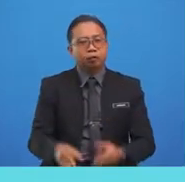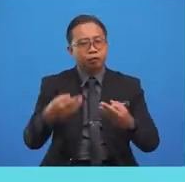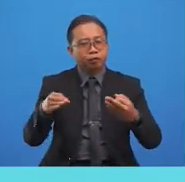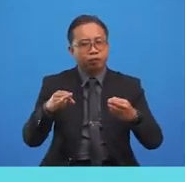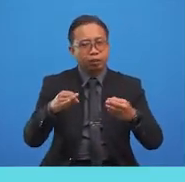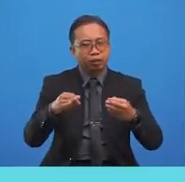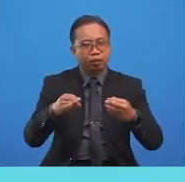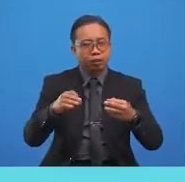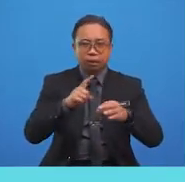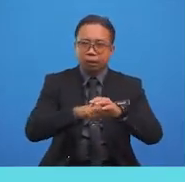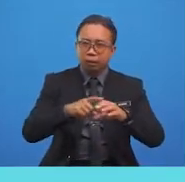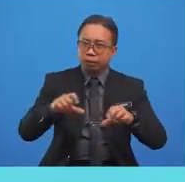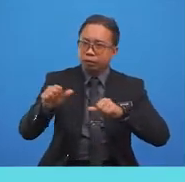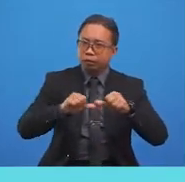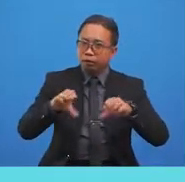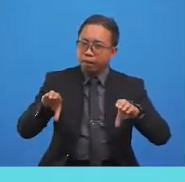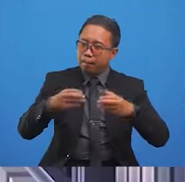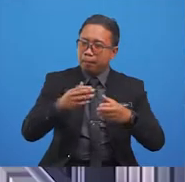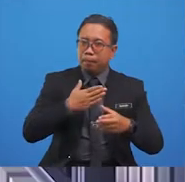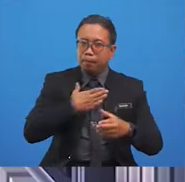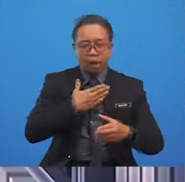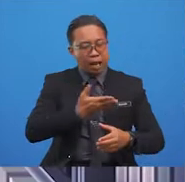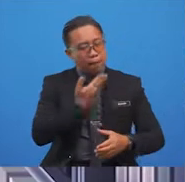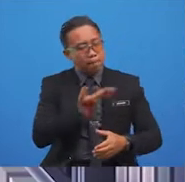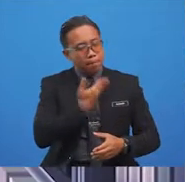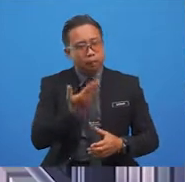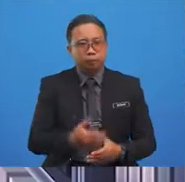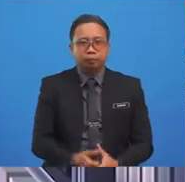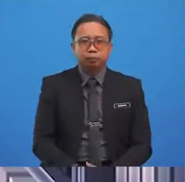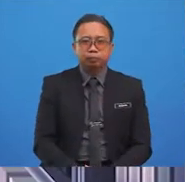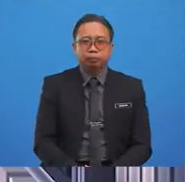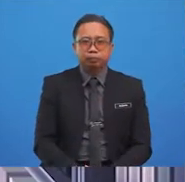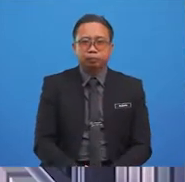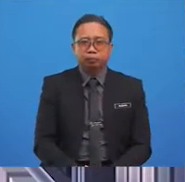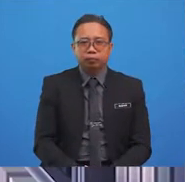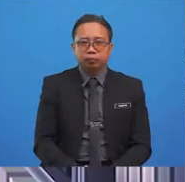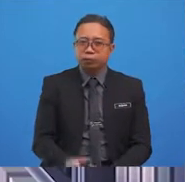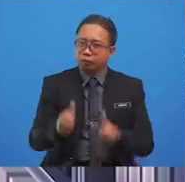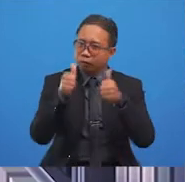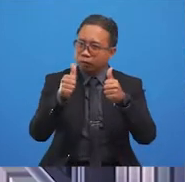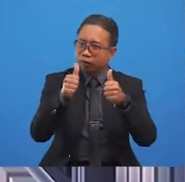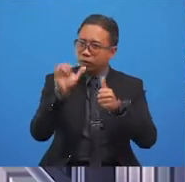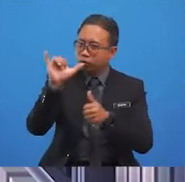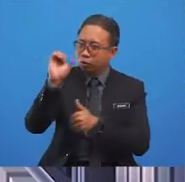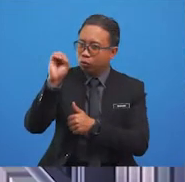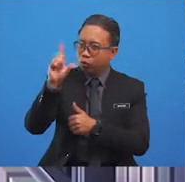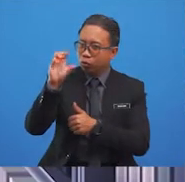make me happy. That's a wonderful piece YOLO. Good job.